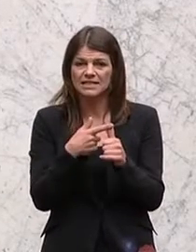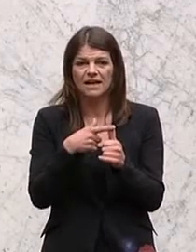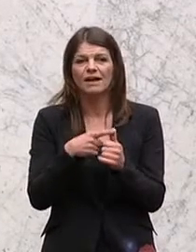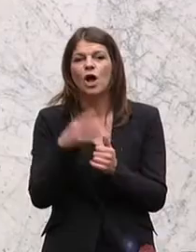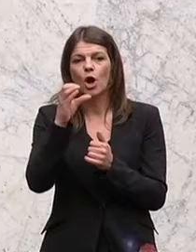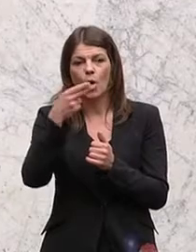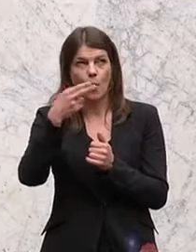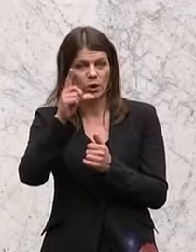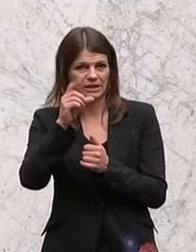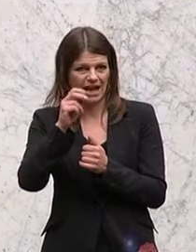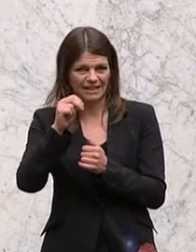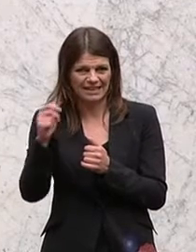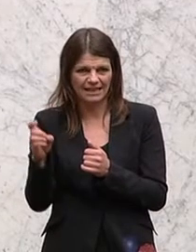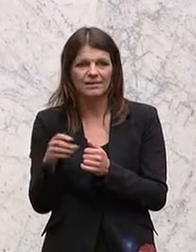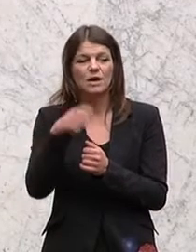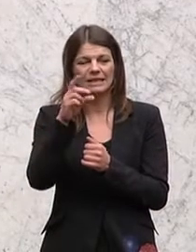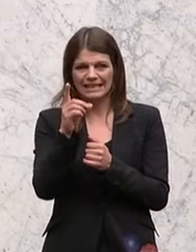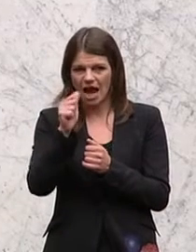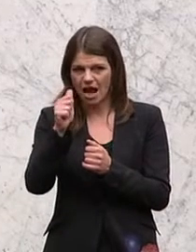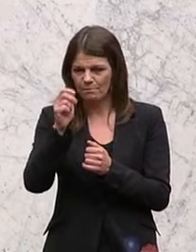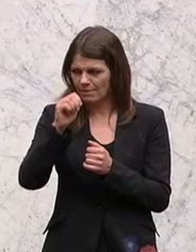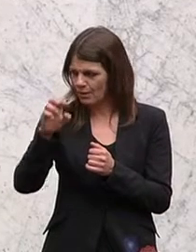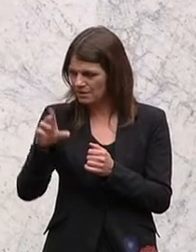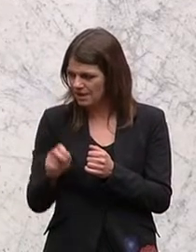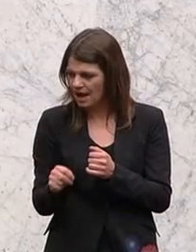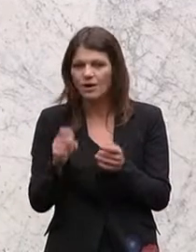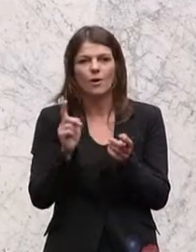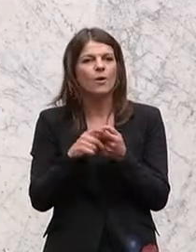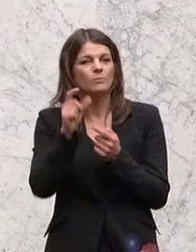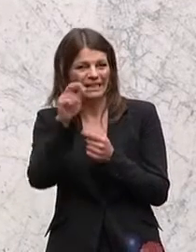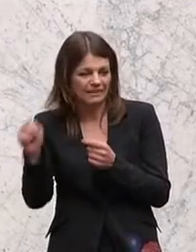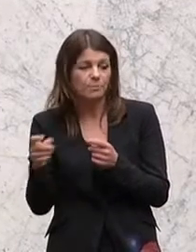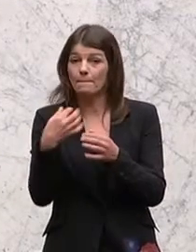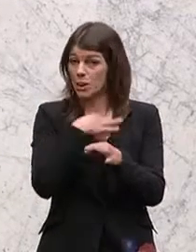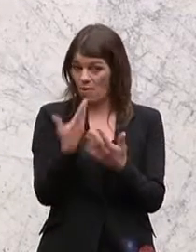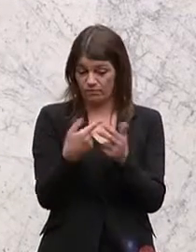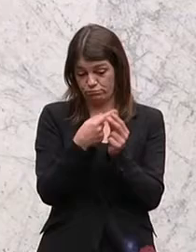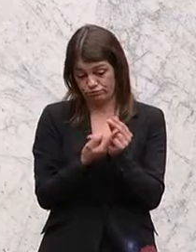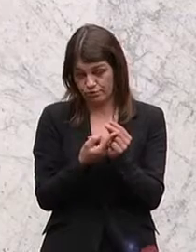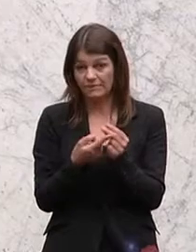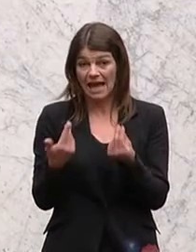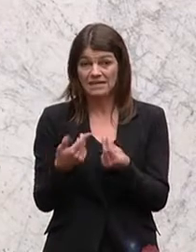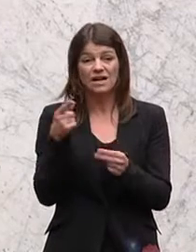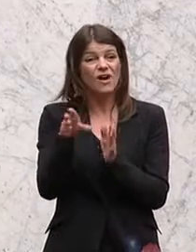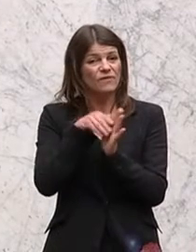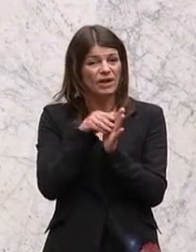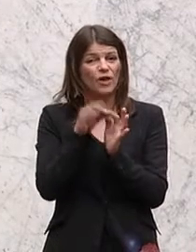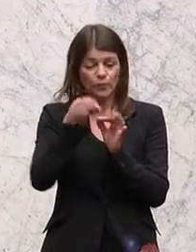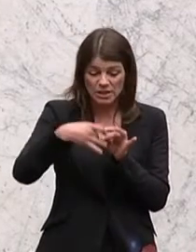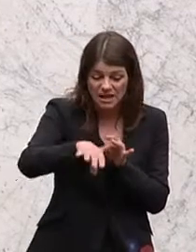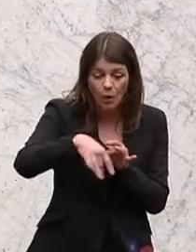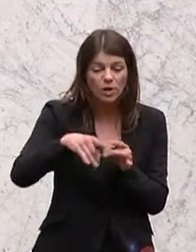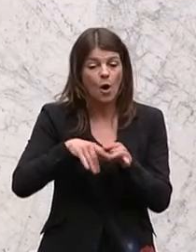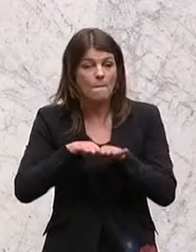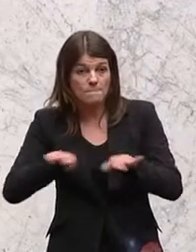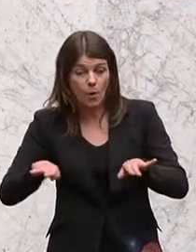Clothianidin, Diamedoxam und Imidachloriprit betroffen. Der Einsatz für die Saatgut- und Bodenbehandlung